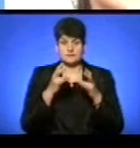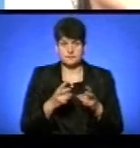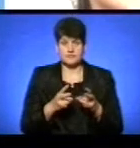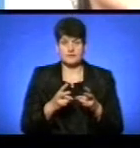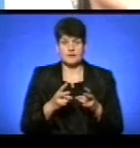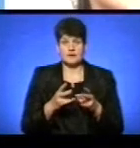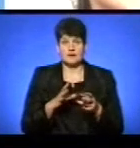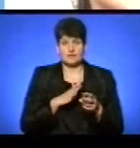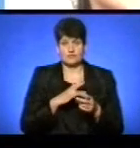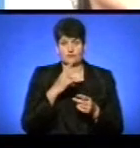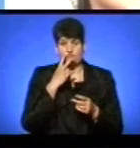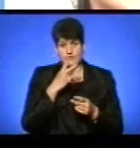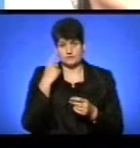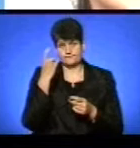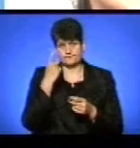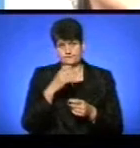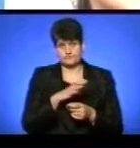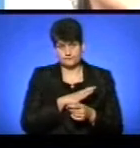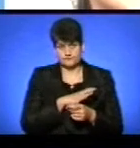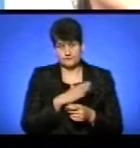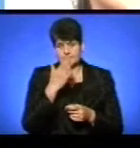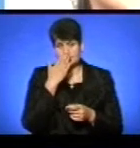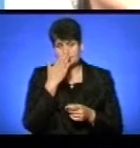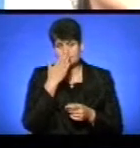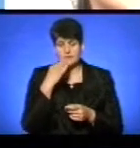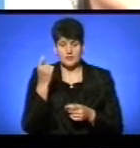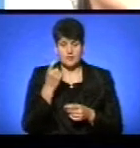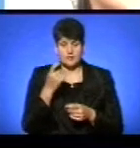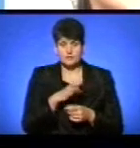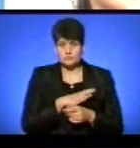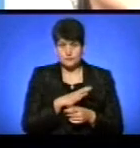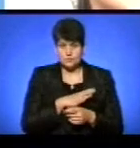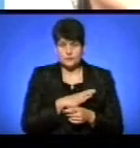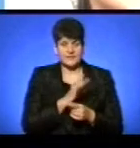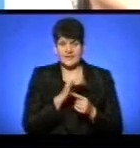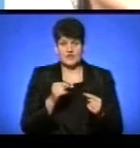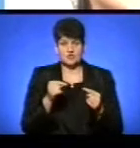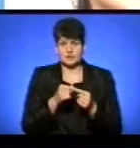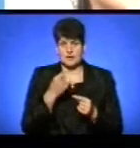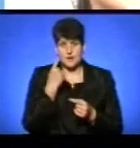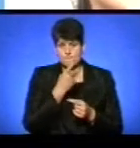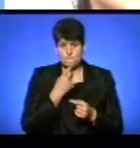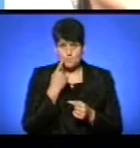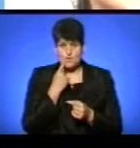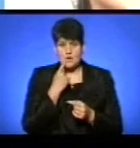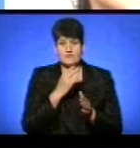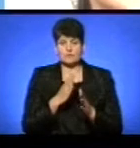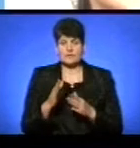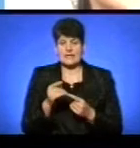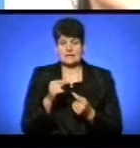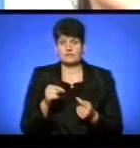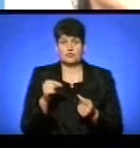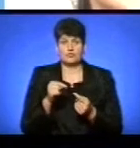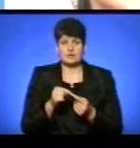'явними ознаками алкогольного сп'яніння. В нього був різкий запах алкоголю з порожнини рота, нечітка мова і поведінка, що не відповідала до станоці.